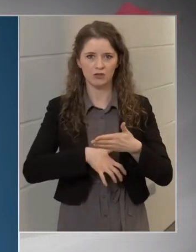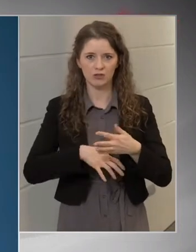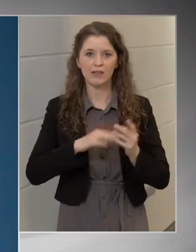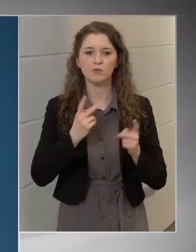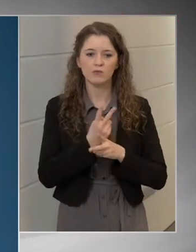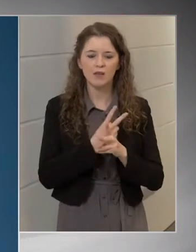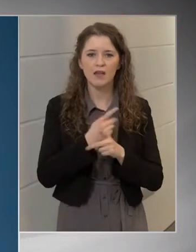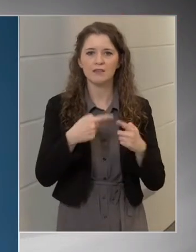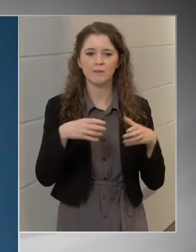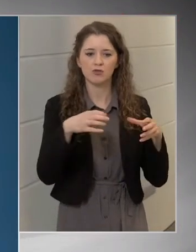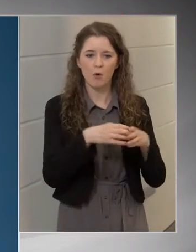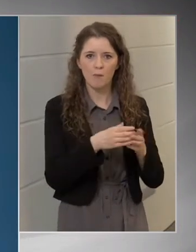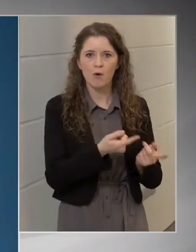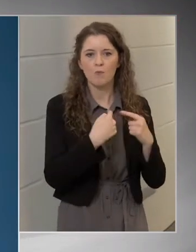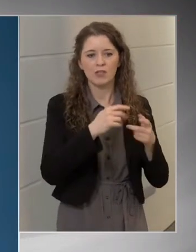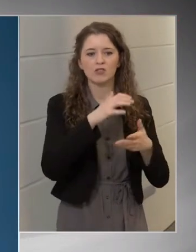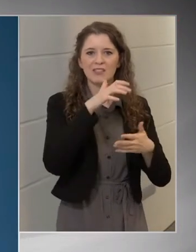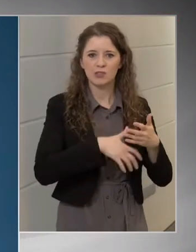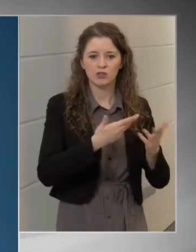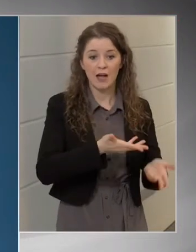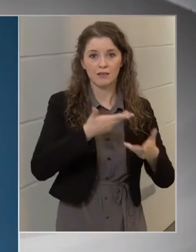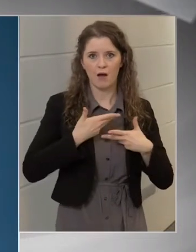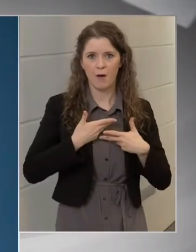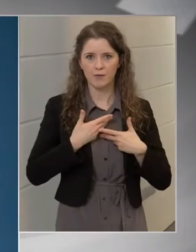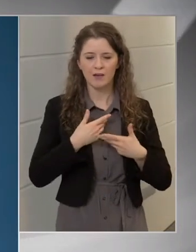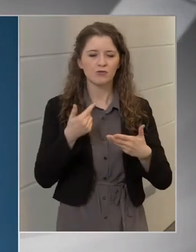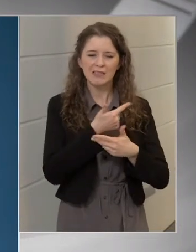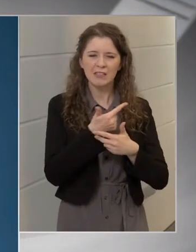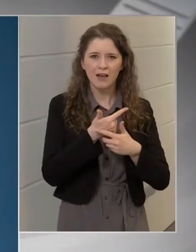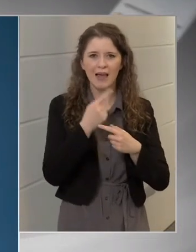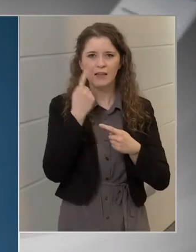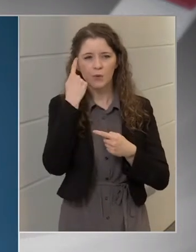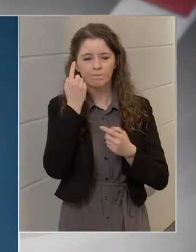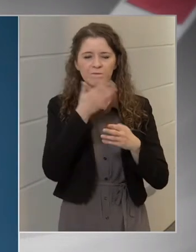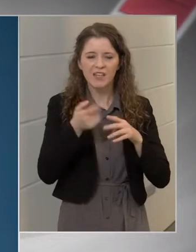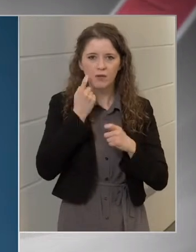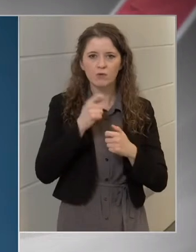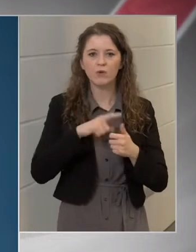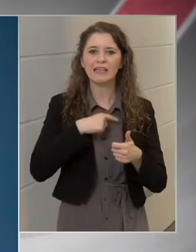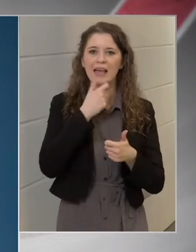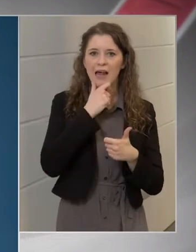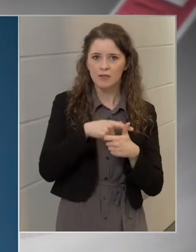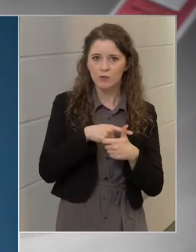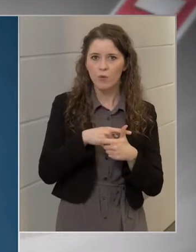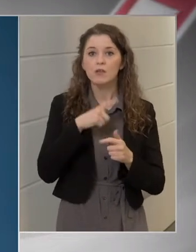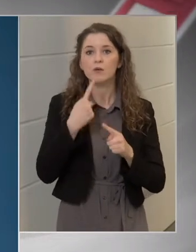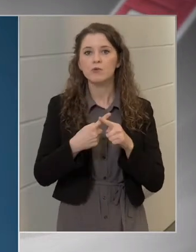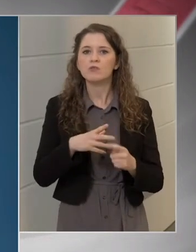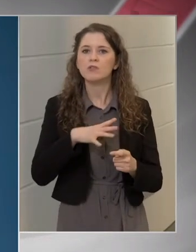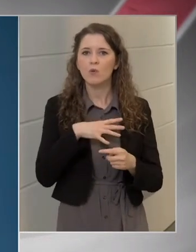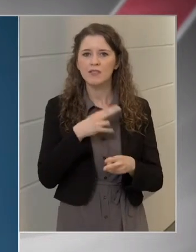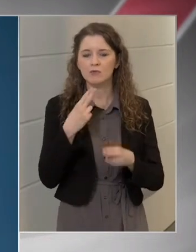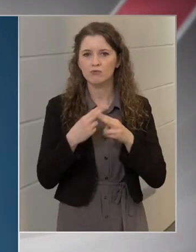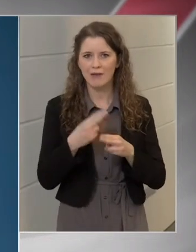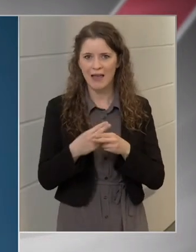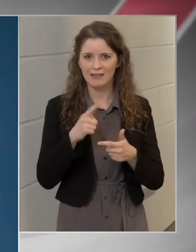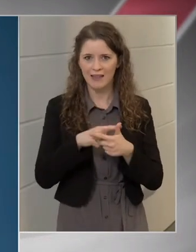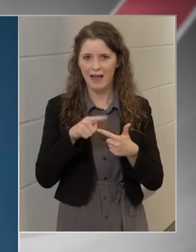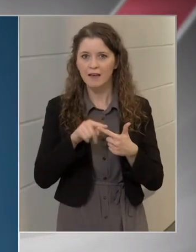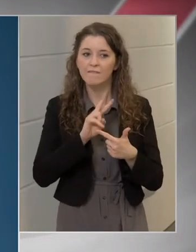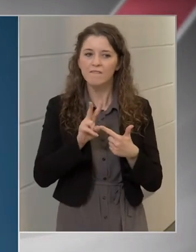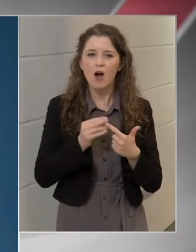mindkét szempontot mérlegelve, tehát az életkort és a krónikus betegségeket